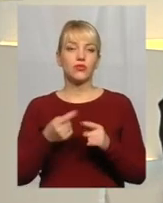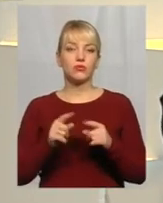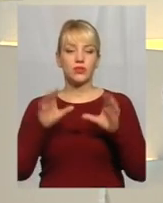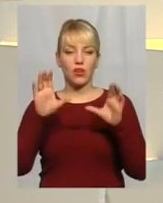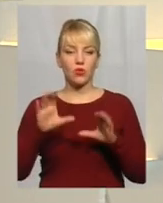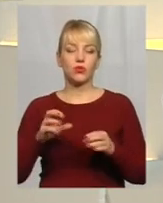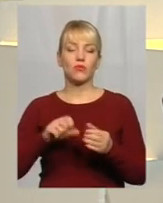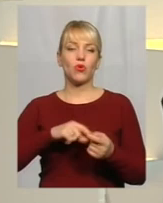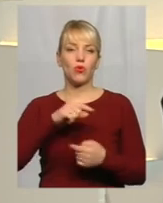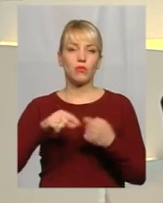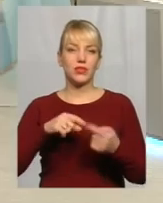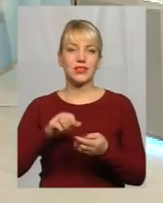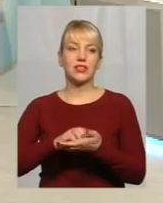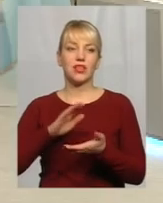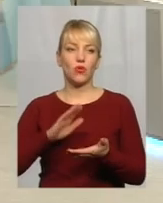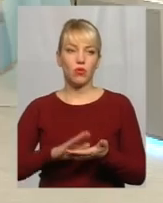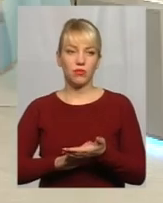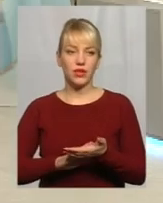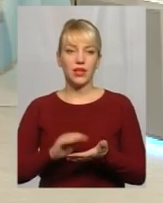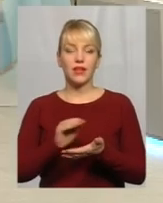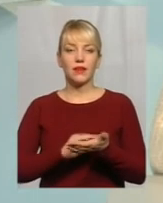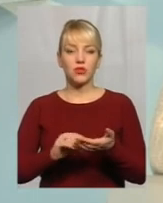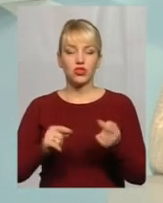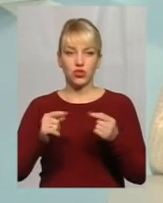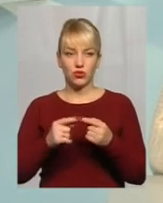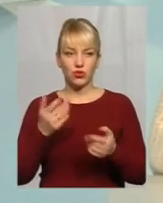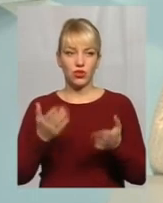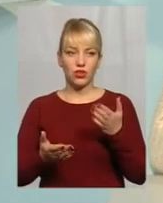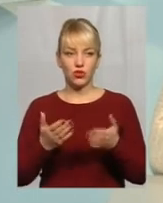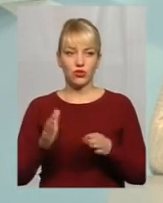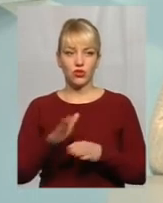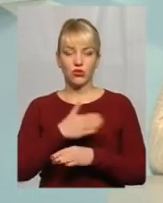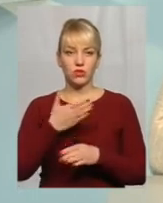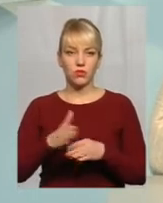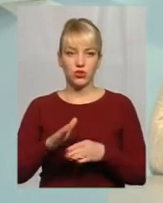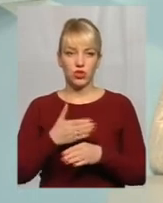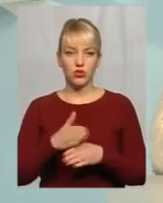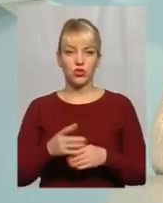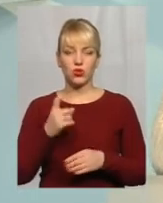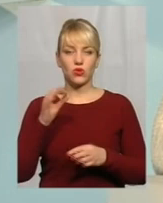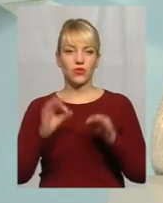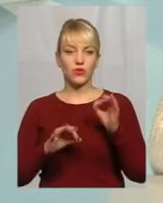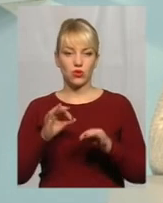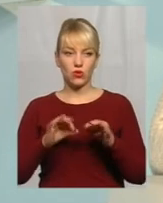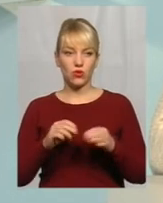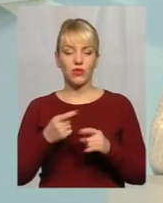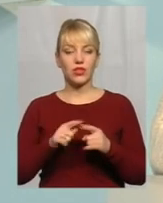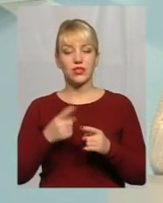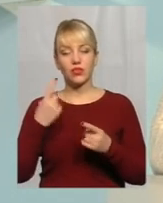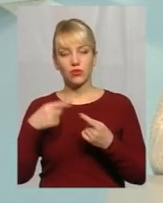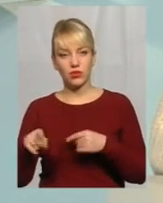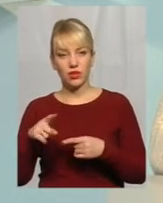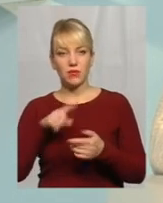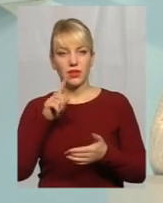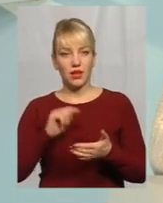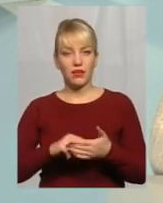комерційний облік прописано чітко Якщо, наприклад, розподільчий облік 100% то це одне питання